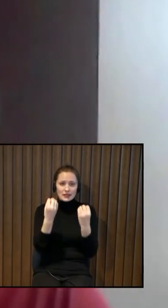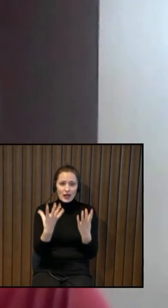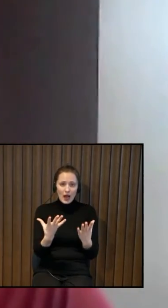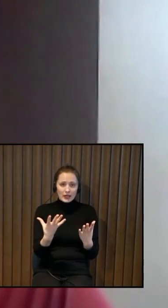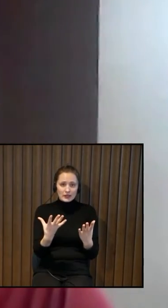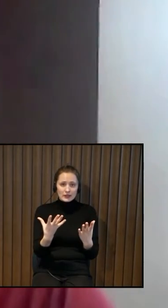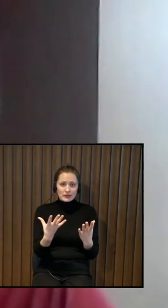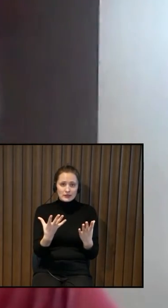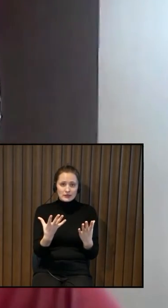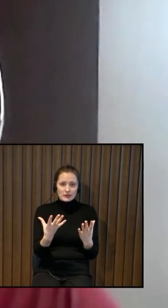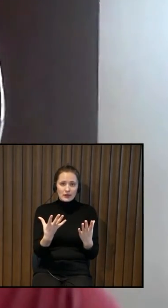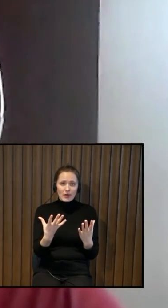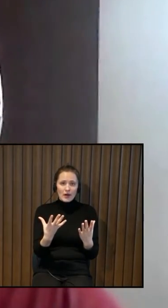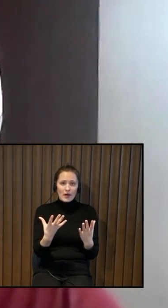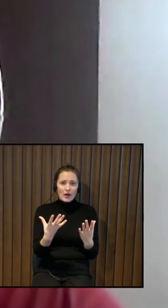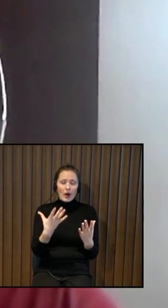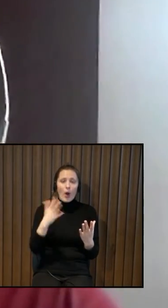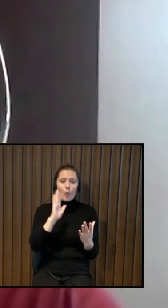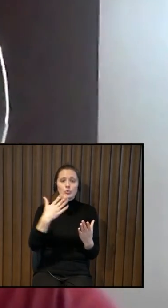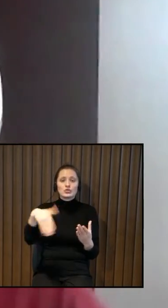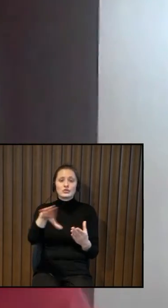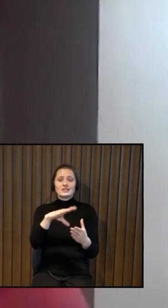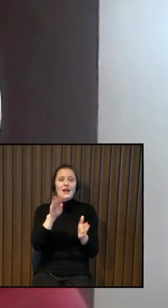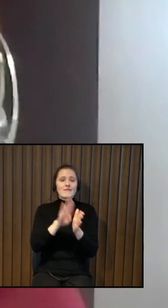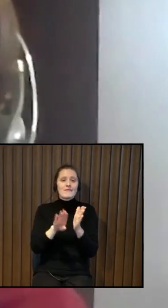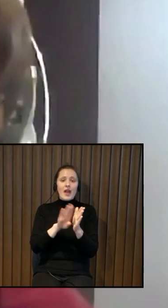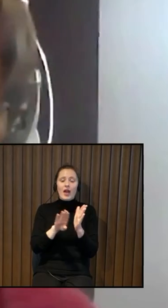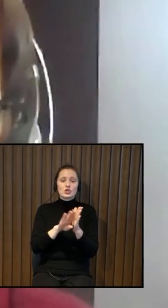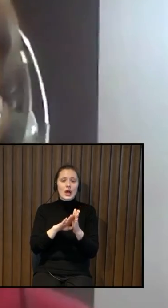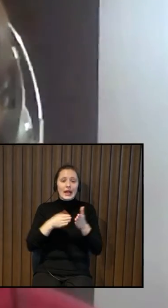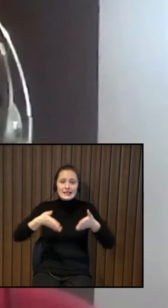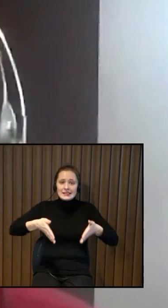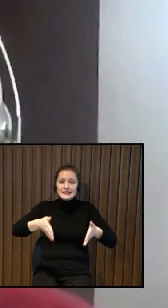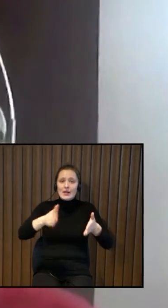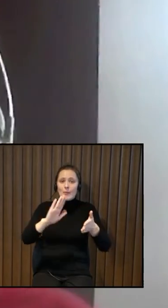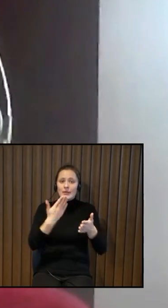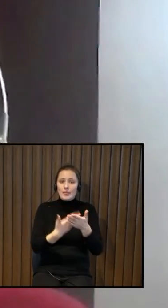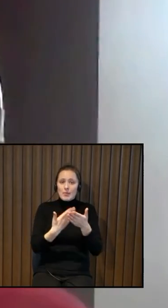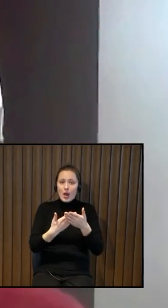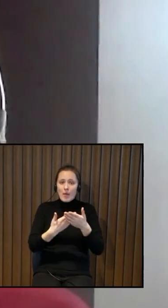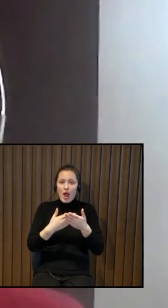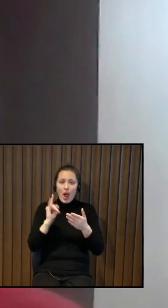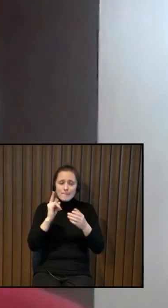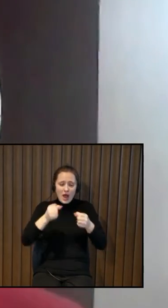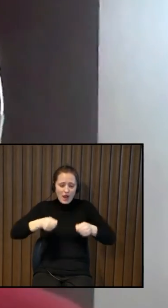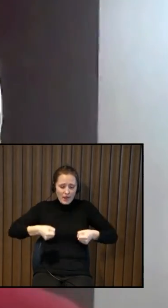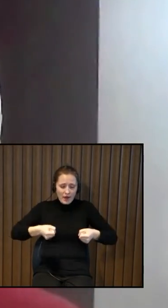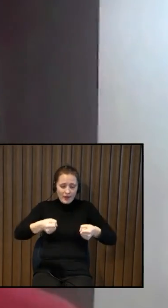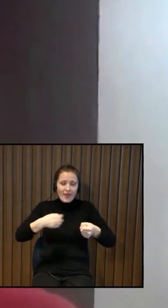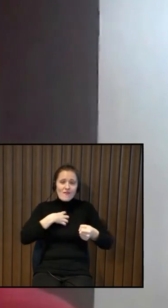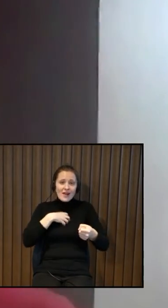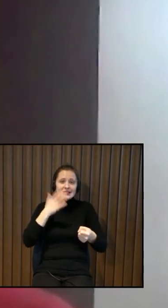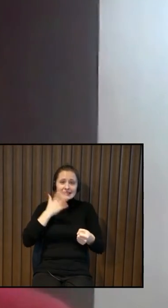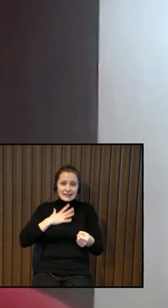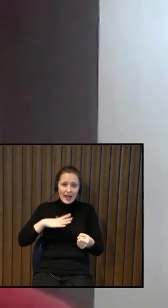ka viņš tur brauks pie visvienkāršāko ceļu. Bet, ja viņam ar bērnu ratiem vajadzēs gaidīt,